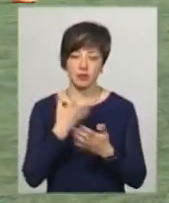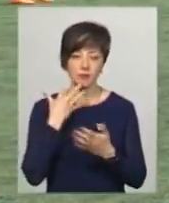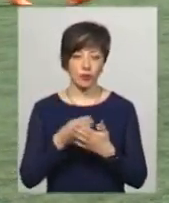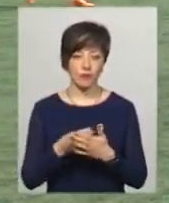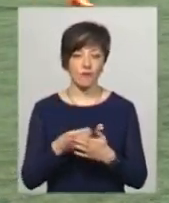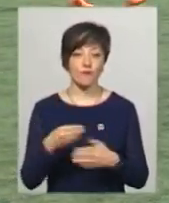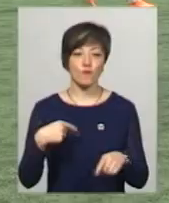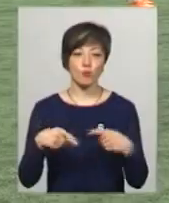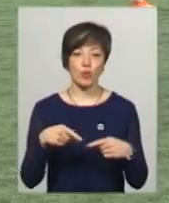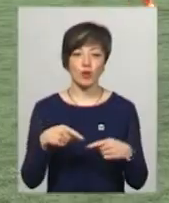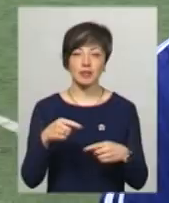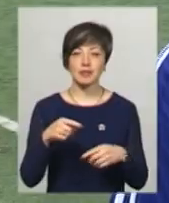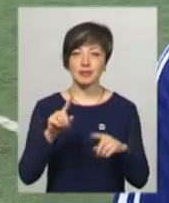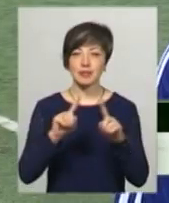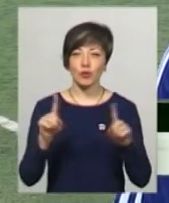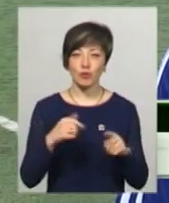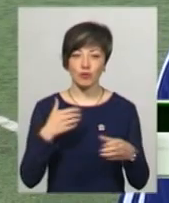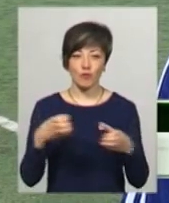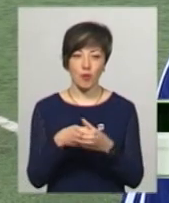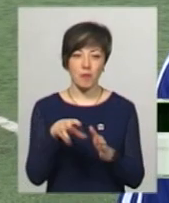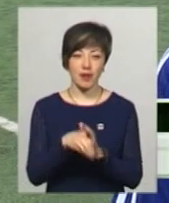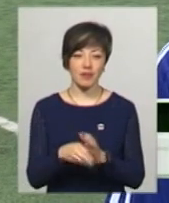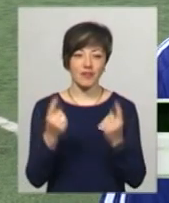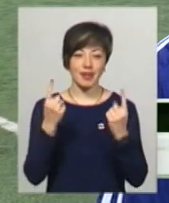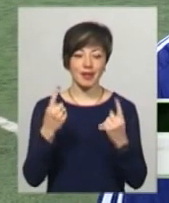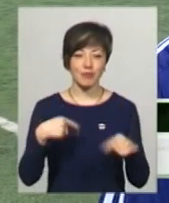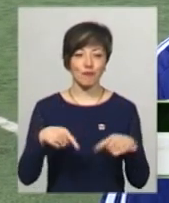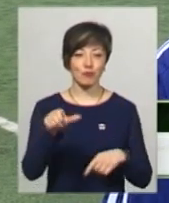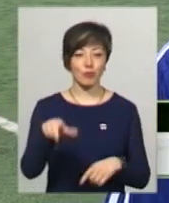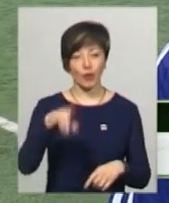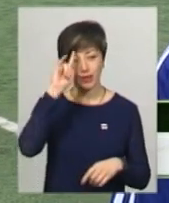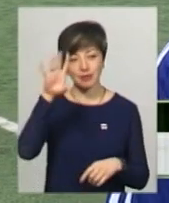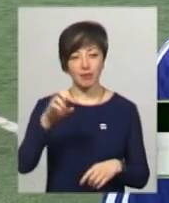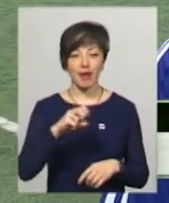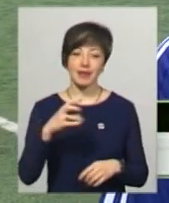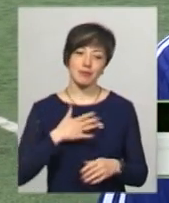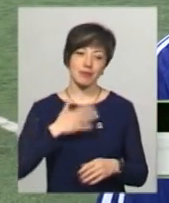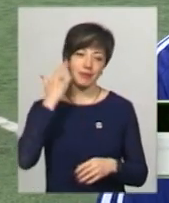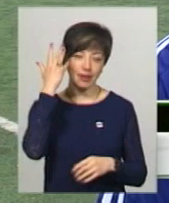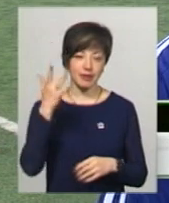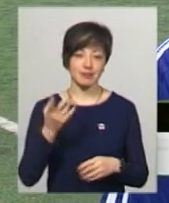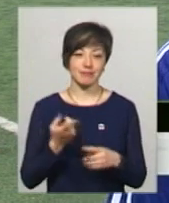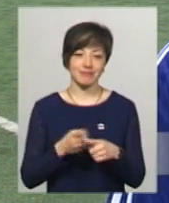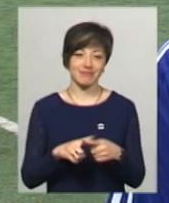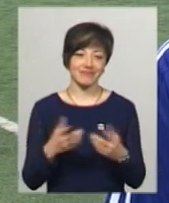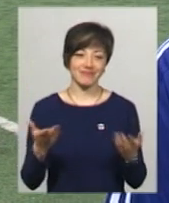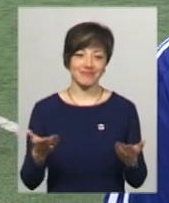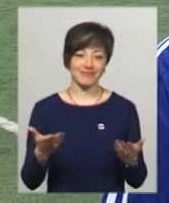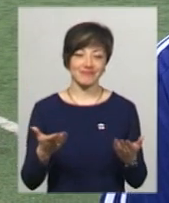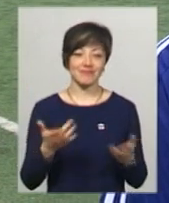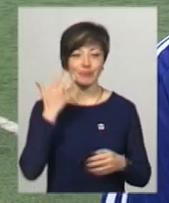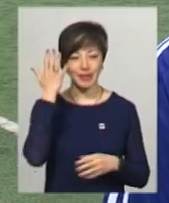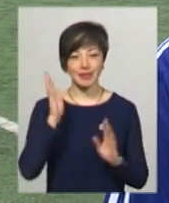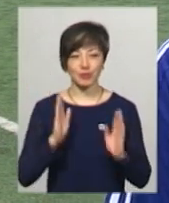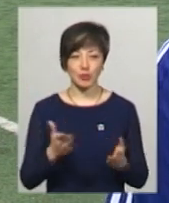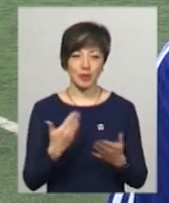футбольних зірок. Грати в одній команді з якимось великими футболістами, але це мріє, вони недосяжні, але мріти